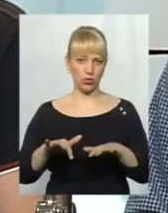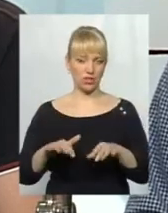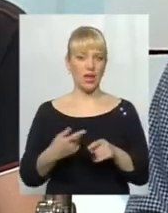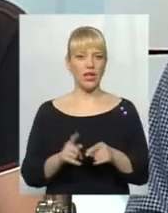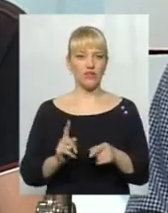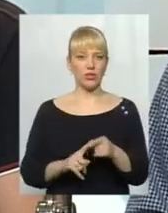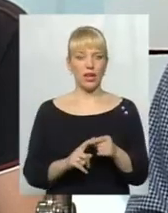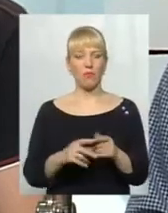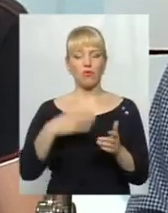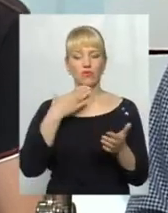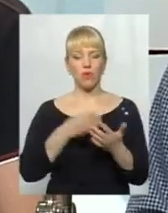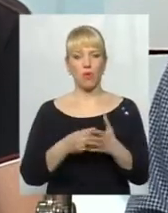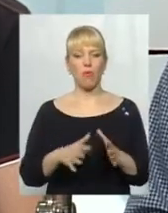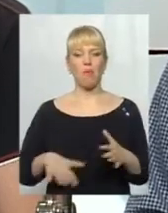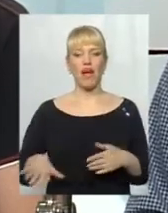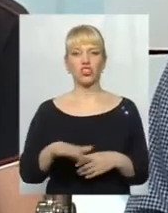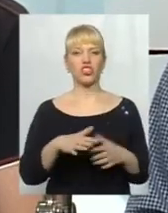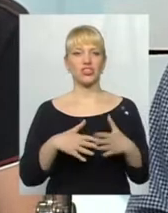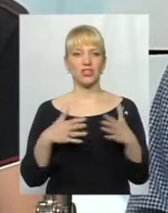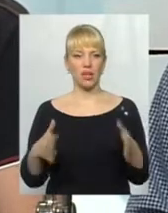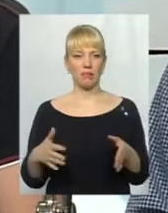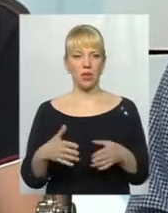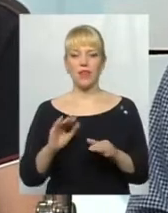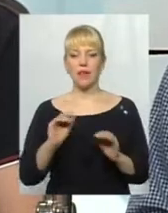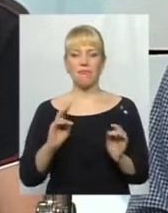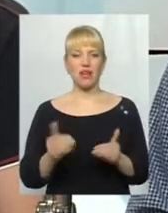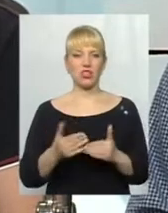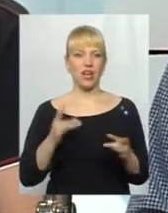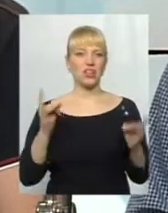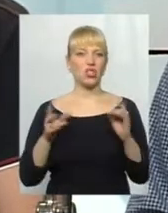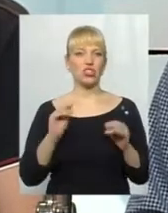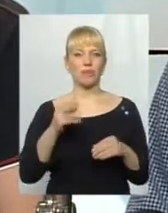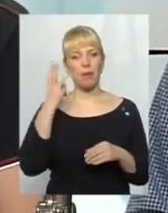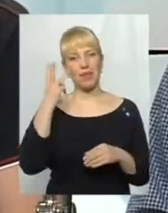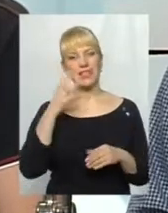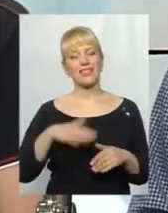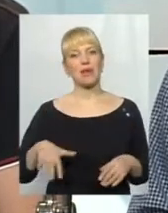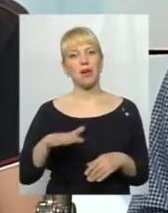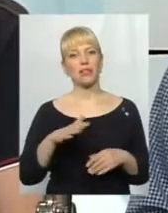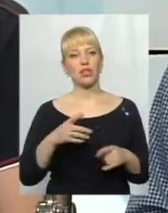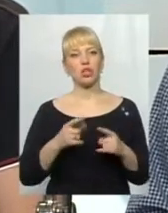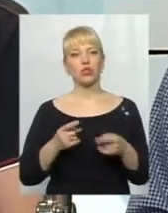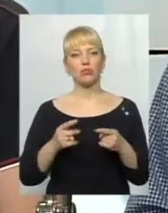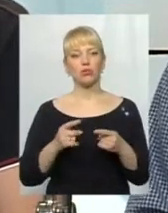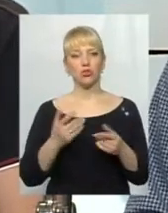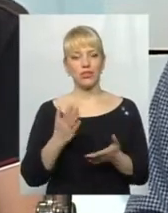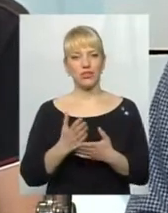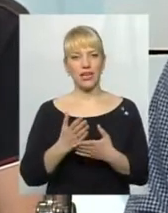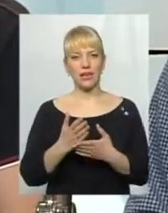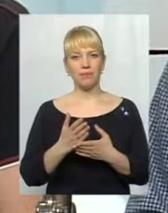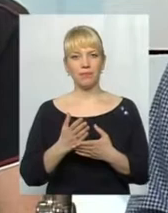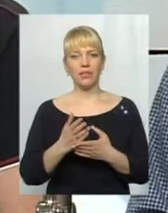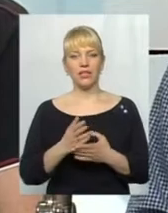по своєму масштабу не менш резонансна, ніж самий Хмельницький Майдан, який був. Оскільки кидається тінь на